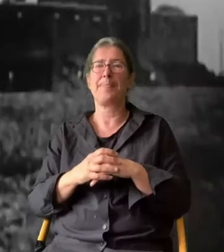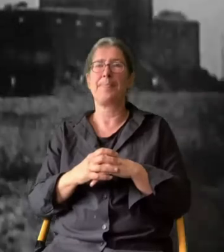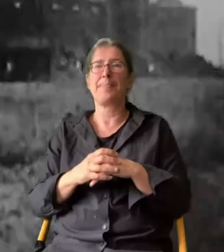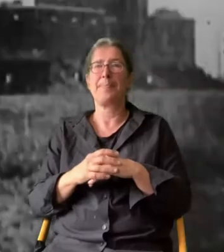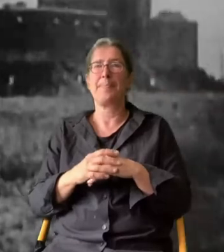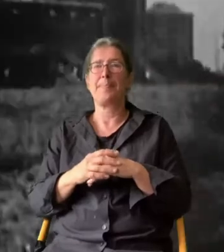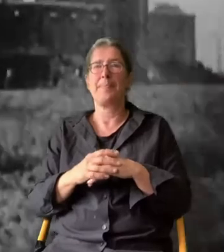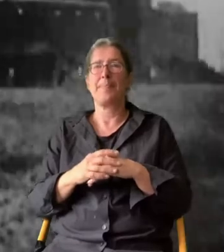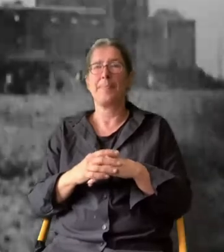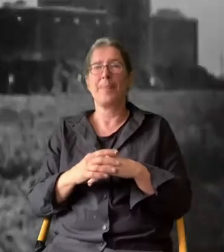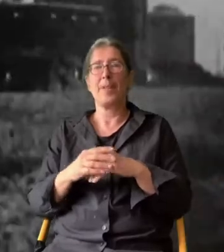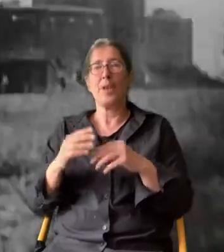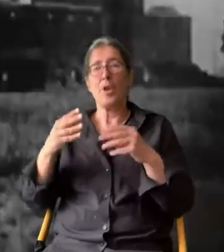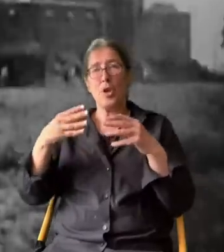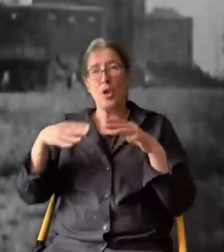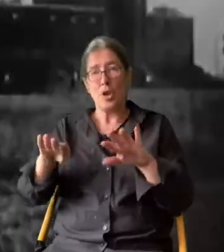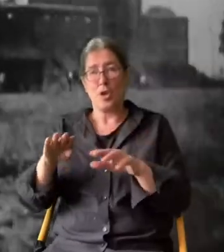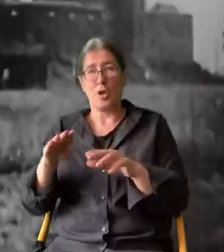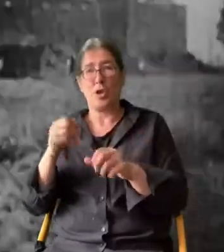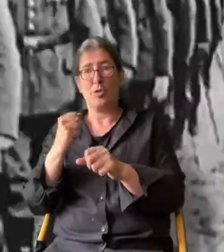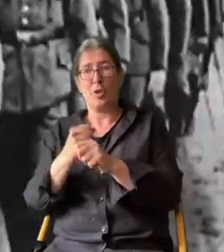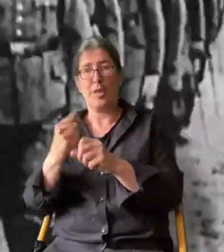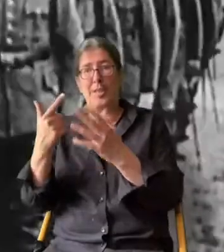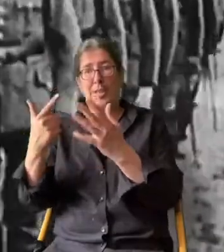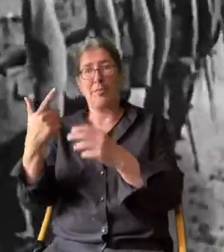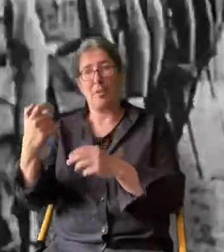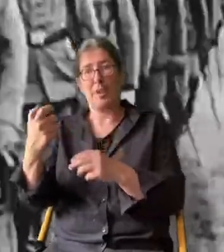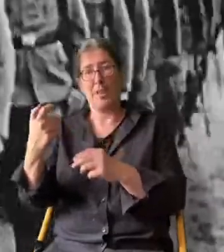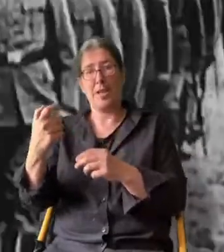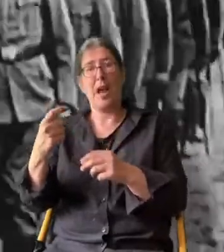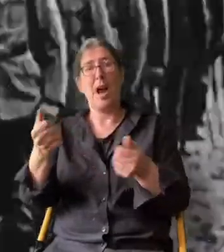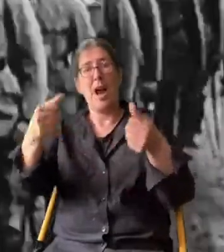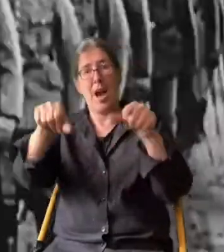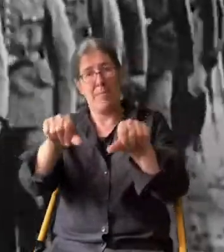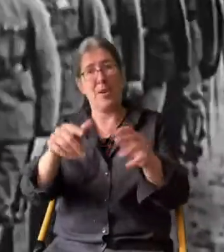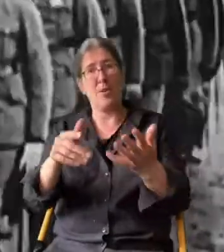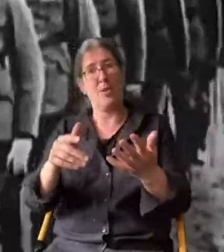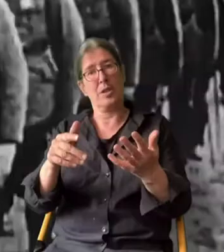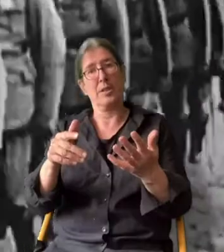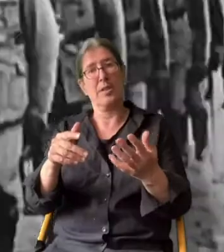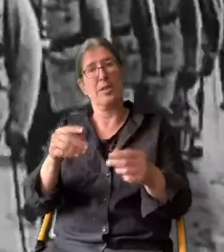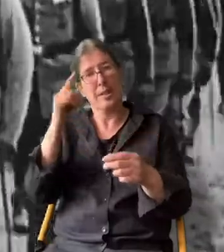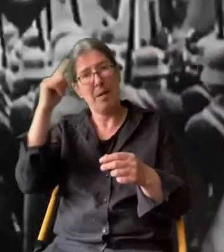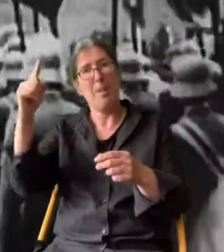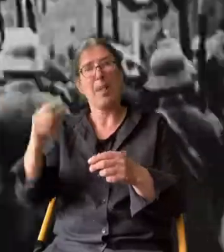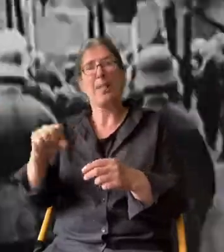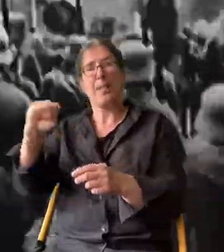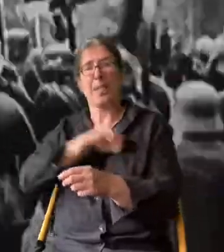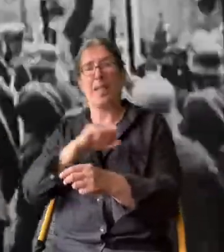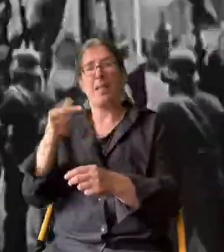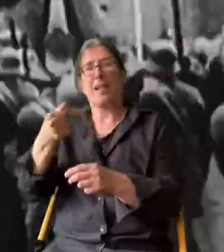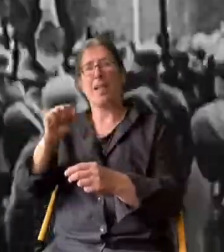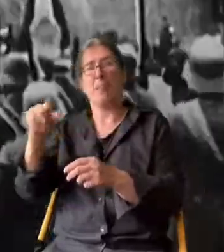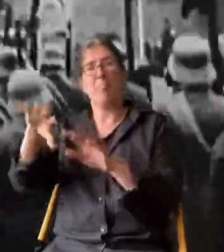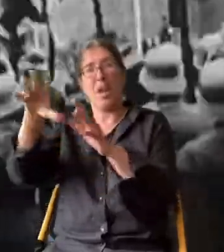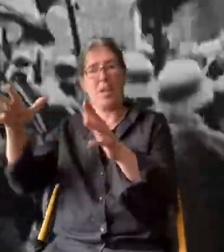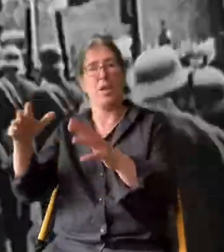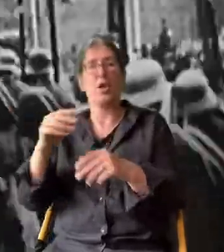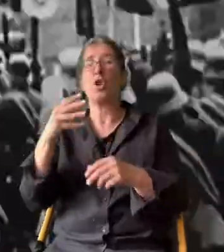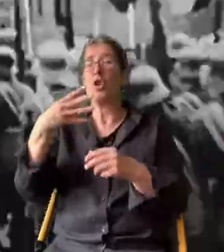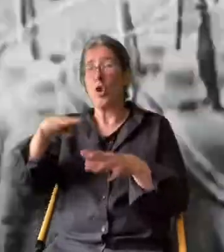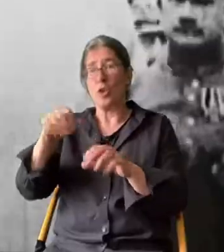Die Macht der Vergangenheit zeigt 1927 auch die Einweihung des Denkmals für den Sieg bei Tannenberg in Ostenpreußen.